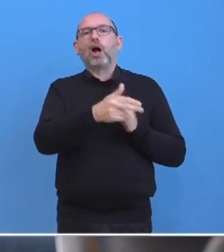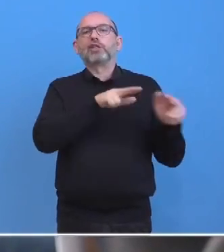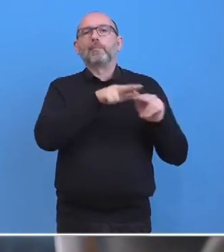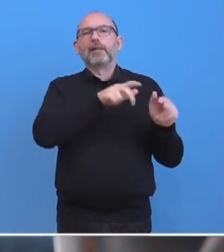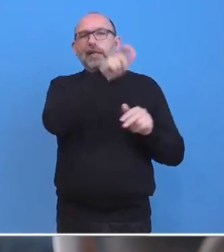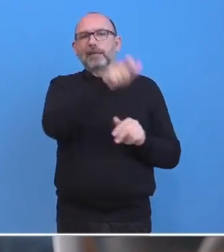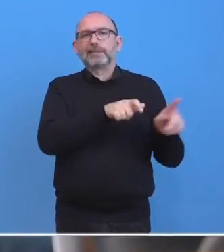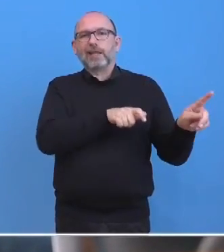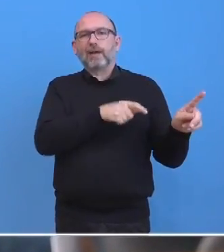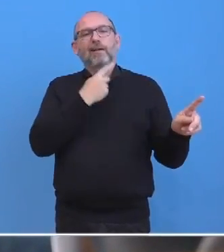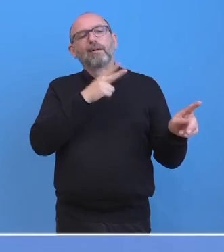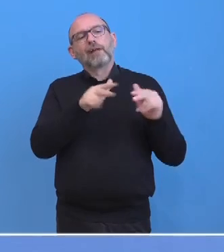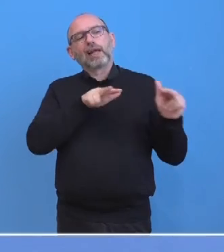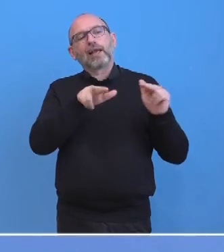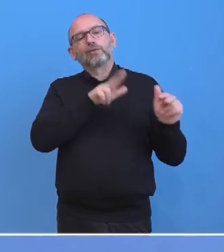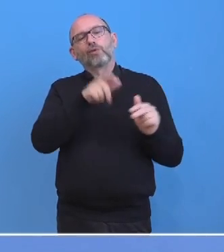Position reagiert?